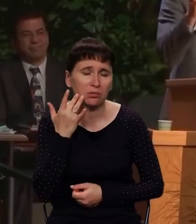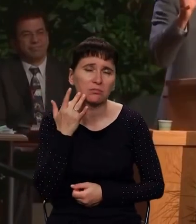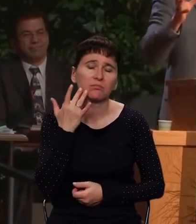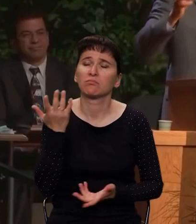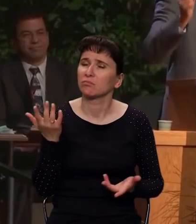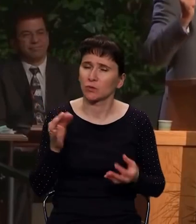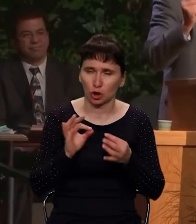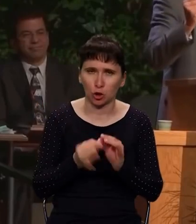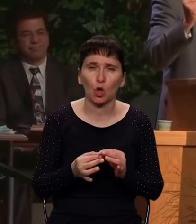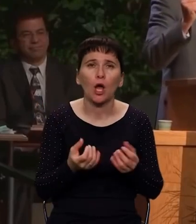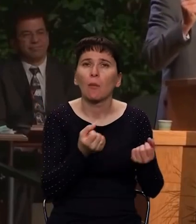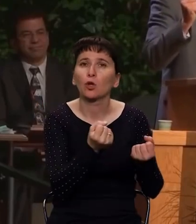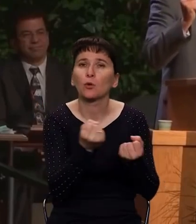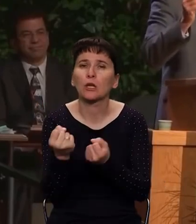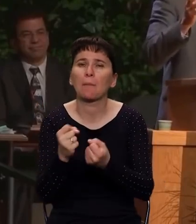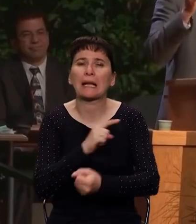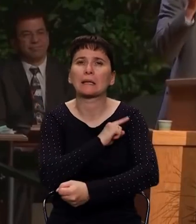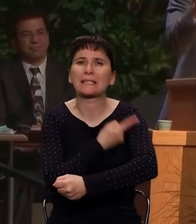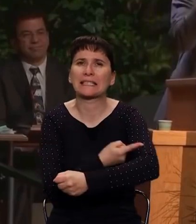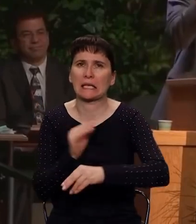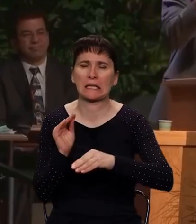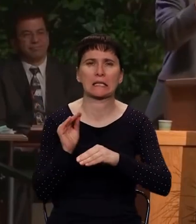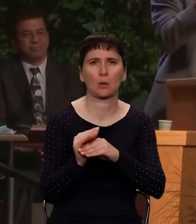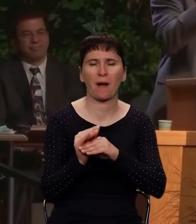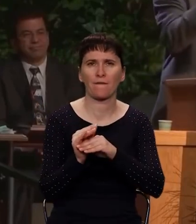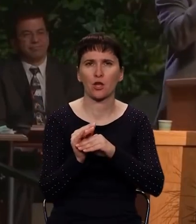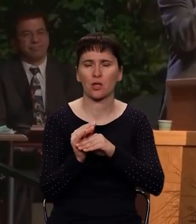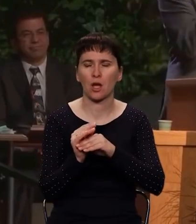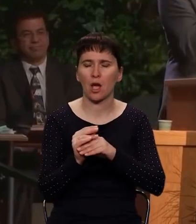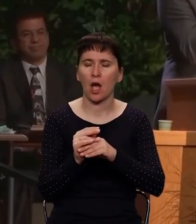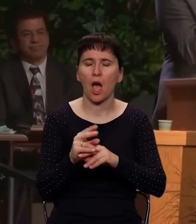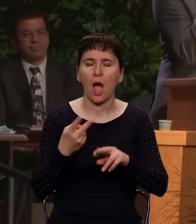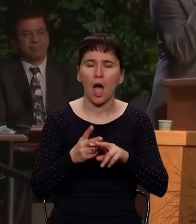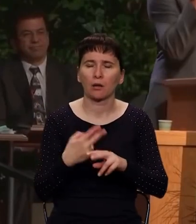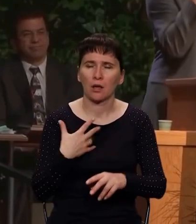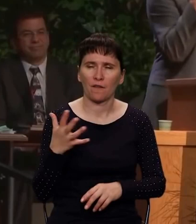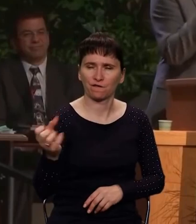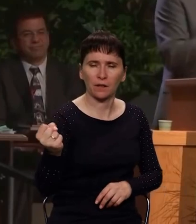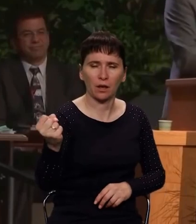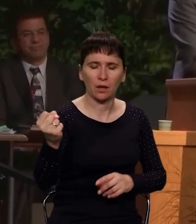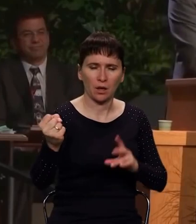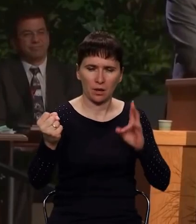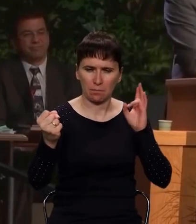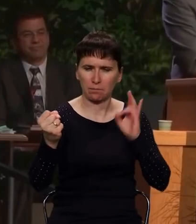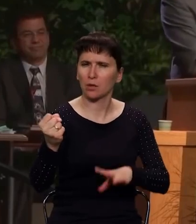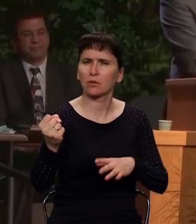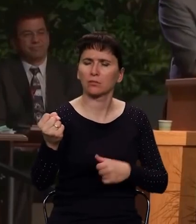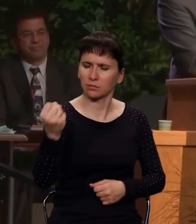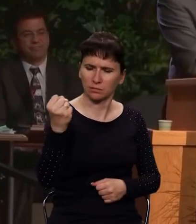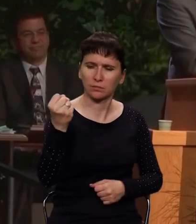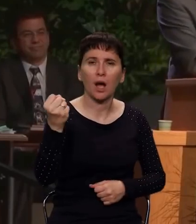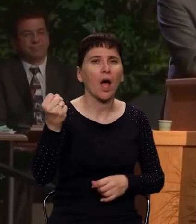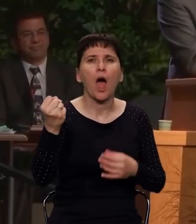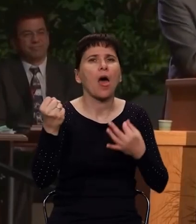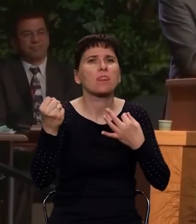Держаться это проявлять усилия, правильно? Это что-то, друзья, то, что ты взял, нужно держать. Почему? Потому что Иисус говорит